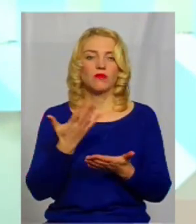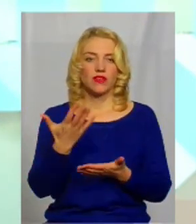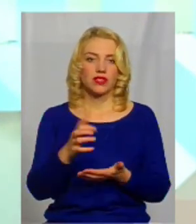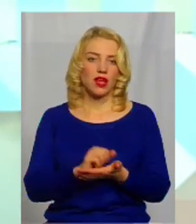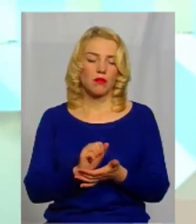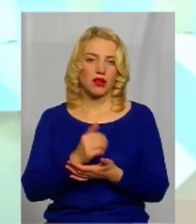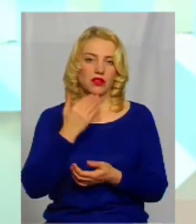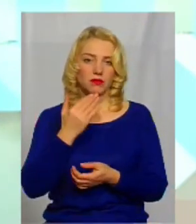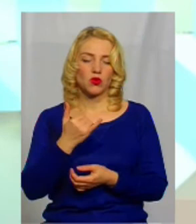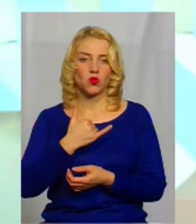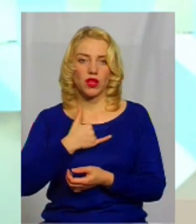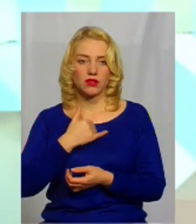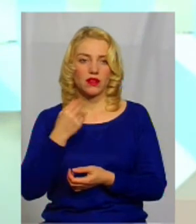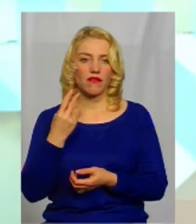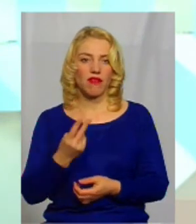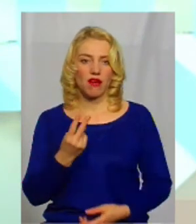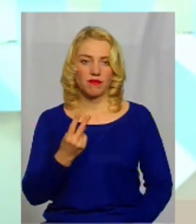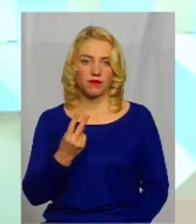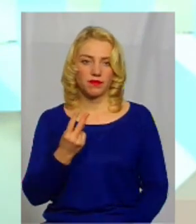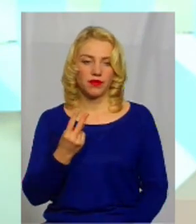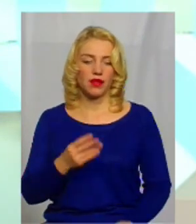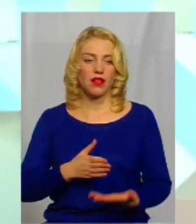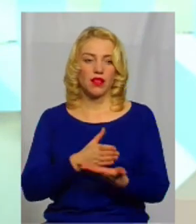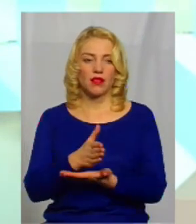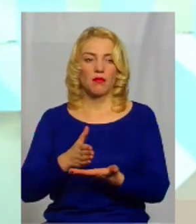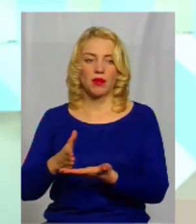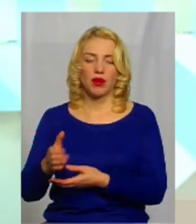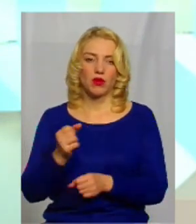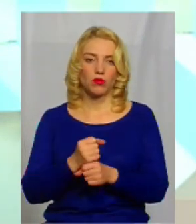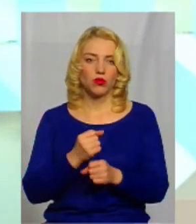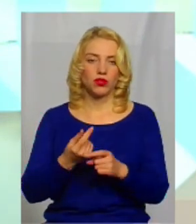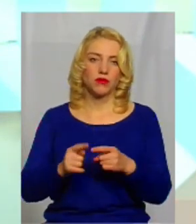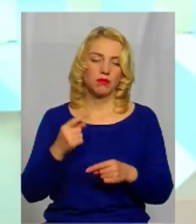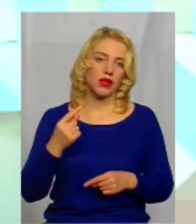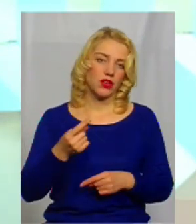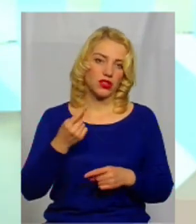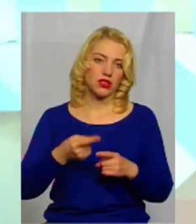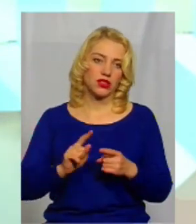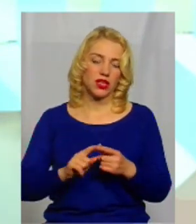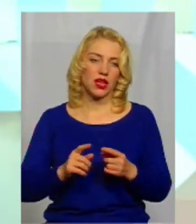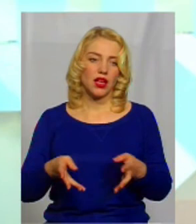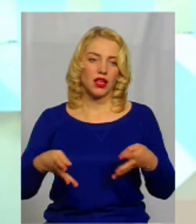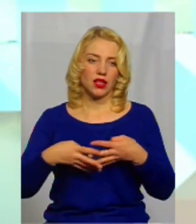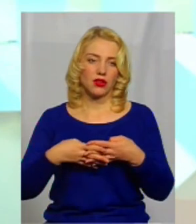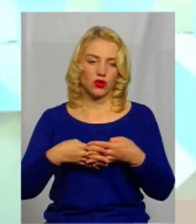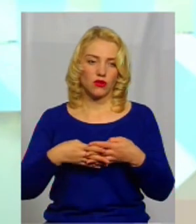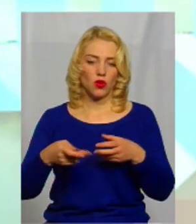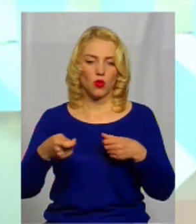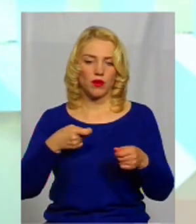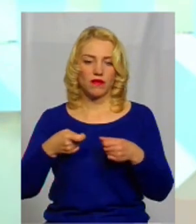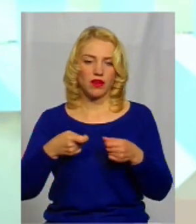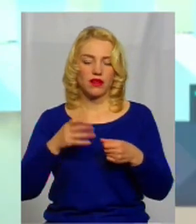нас два таких напрямка роботи. Перший – це інтегроване управління водними